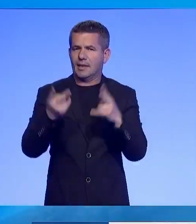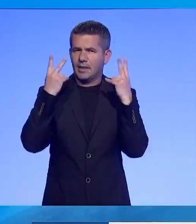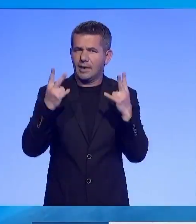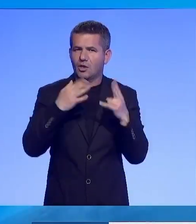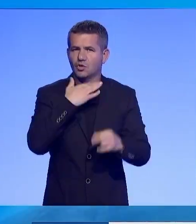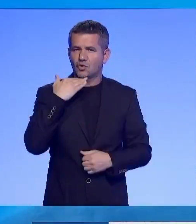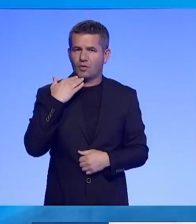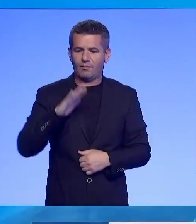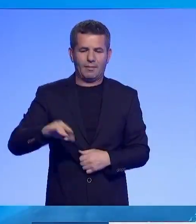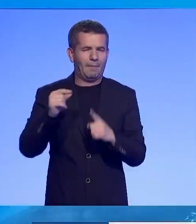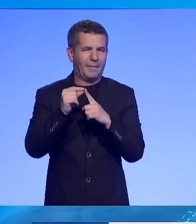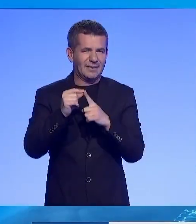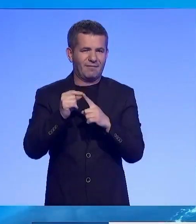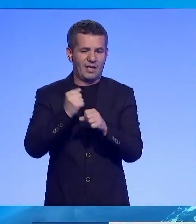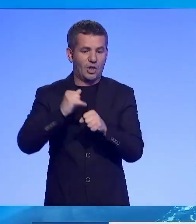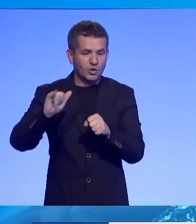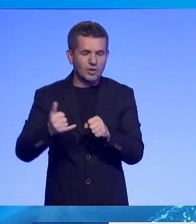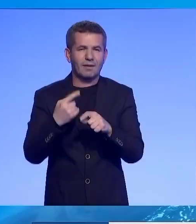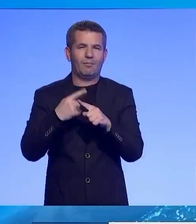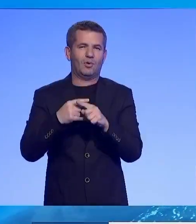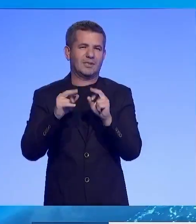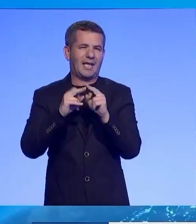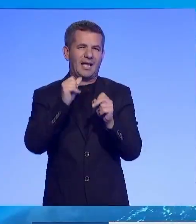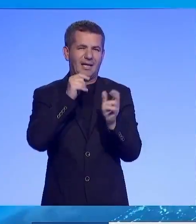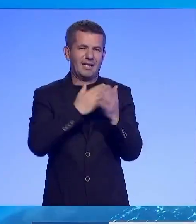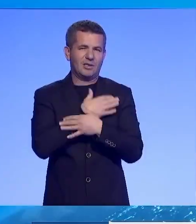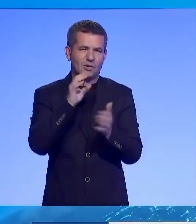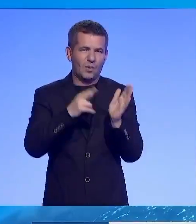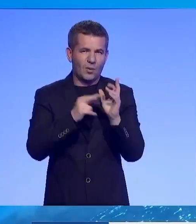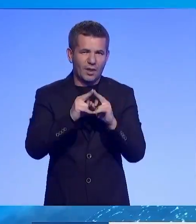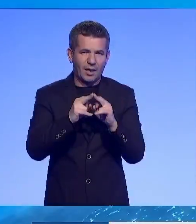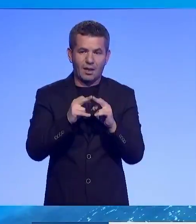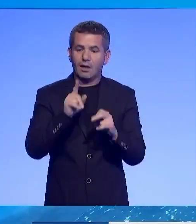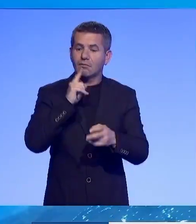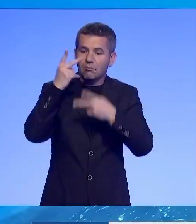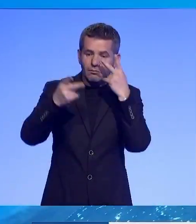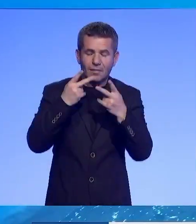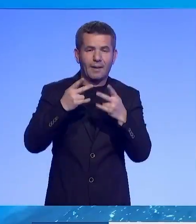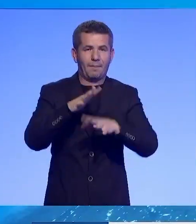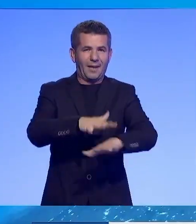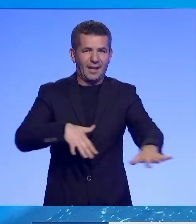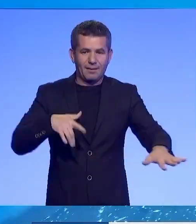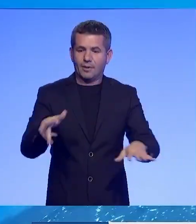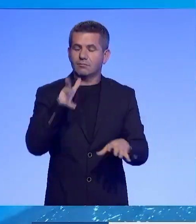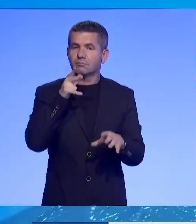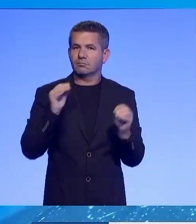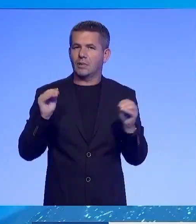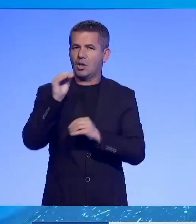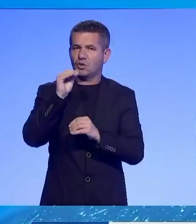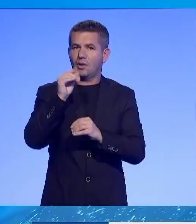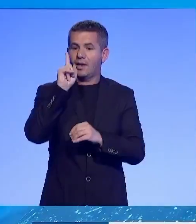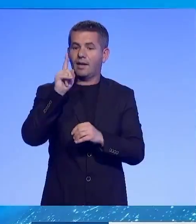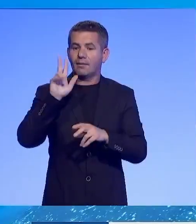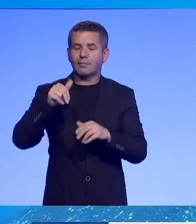beteja si Pensilvani, Gjorgji dhe Arizon. Derisa kontrol i dhomësë përfajtësuzve dhe senatit janë duke marë shumicën e tituve, ka dhe